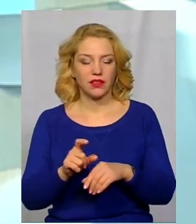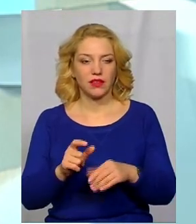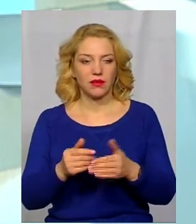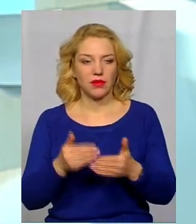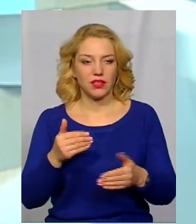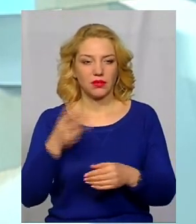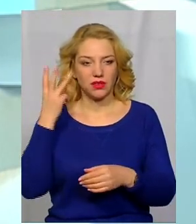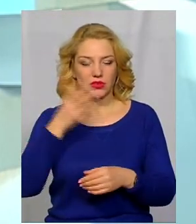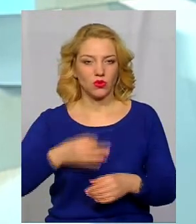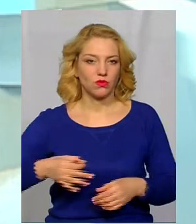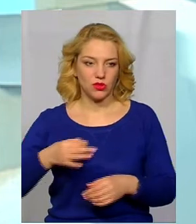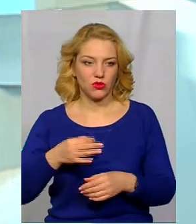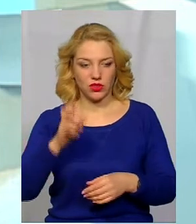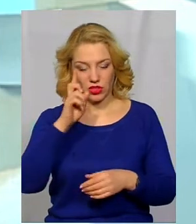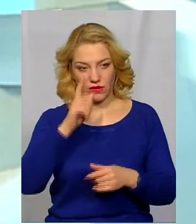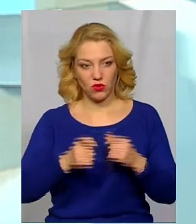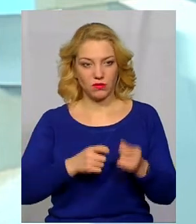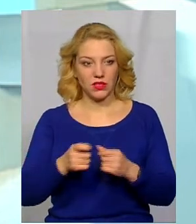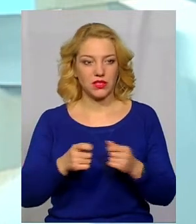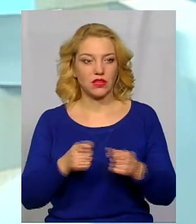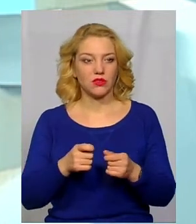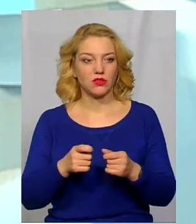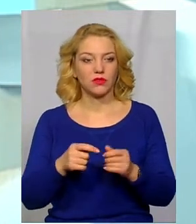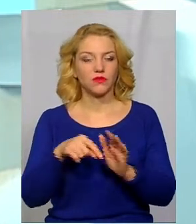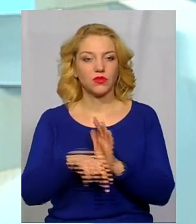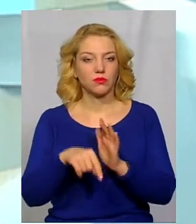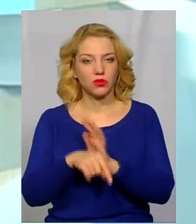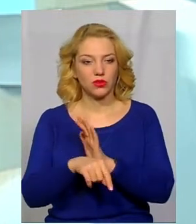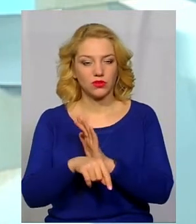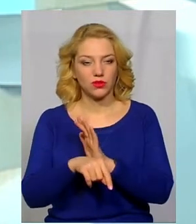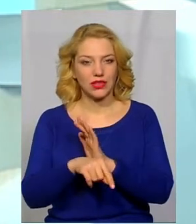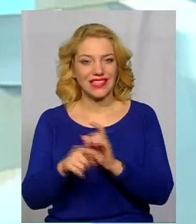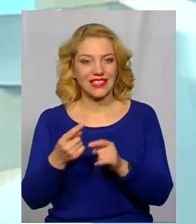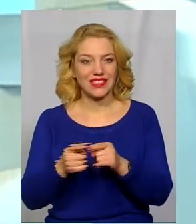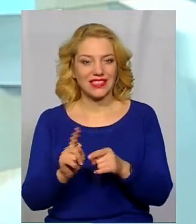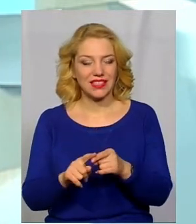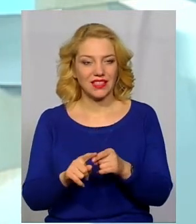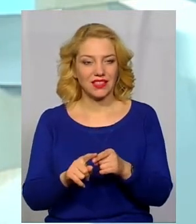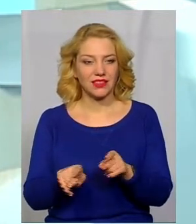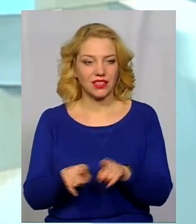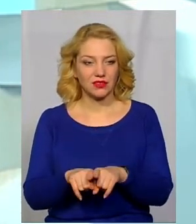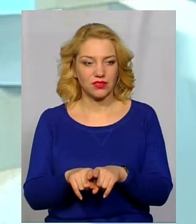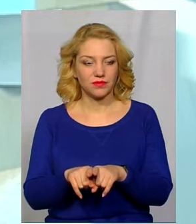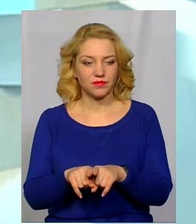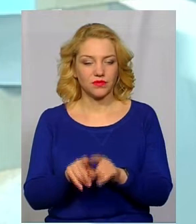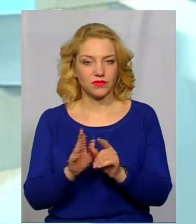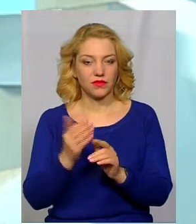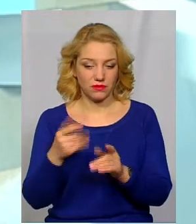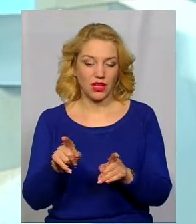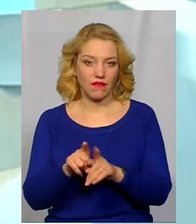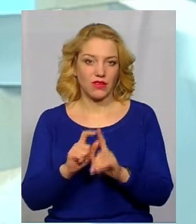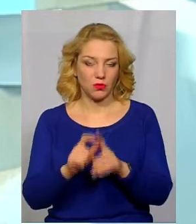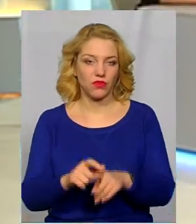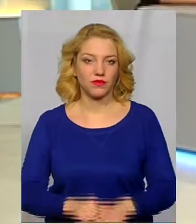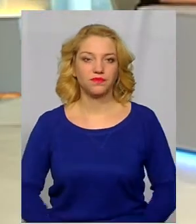Хмельницькою обласною державною адміністрацією. Тобто, це, скажімо так, таким чином я б дав відповідь на ваше